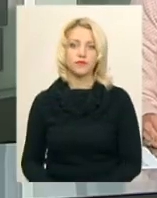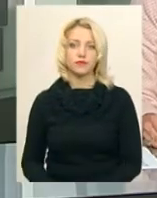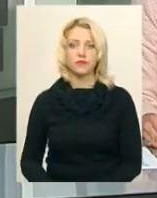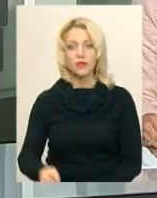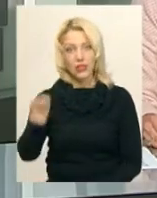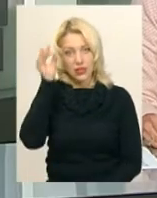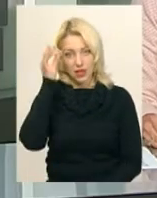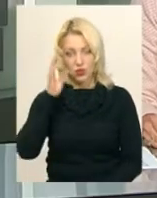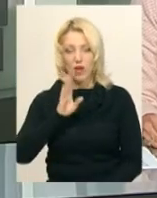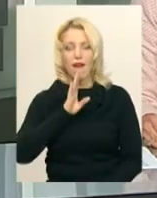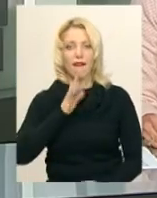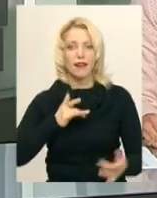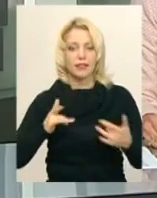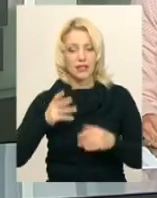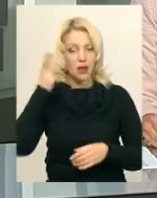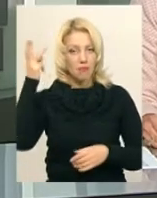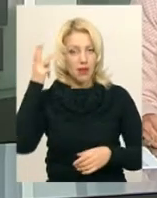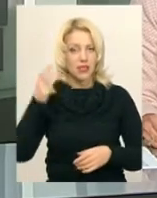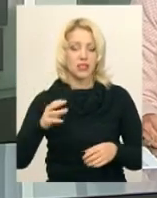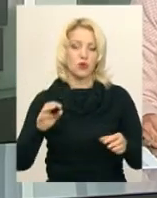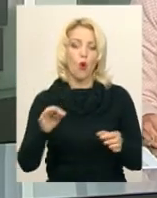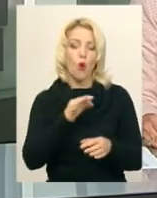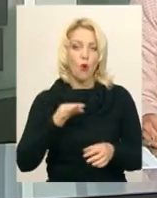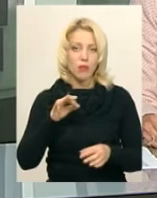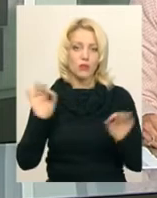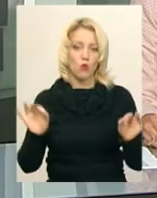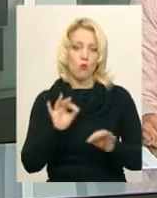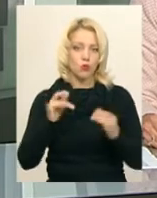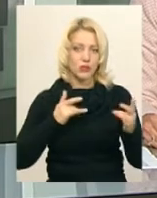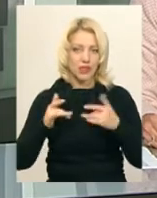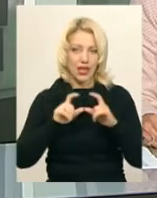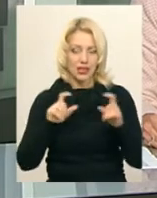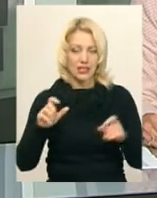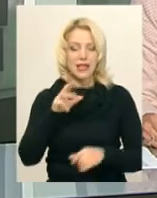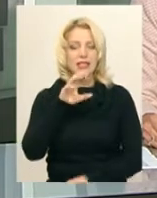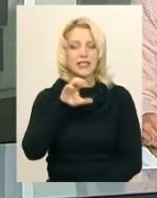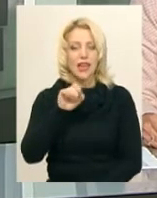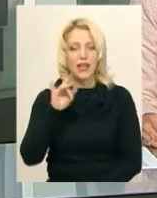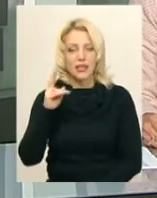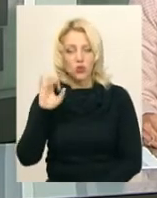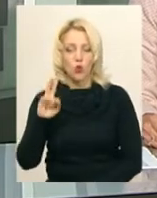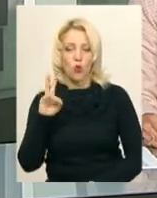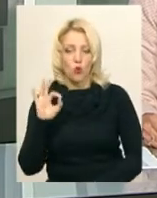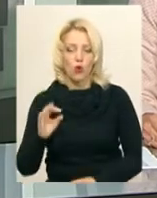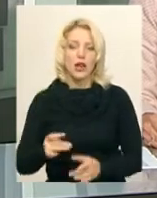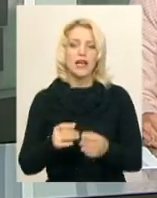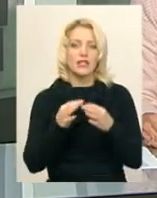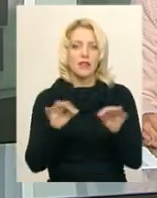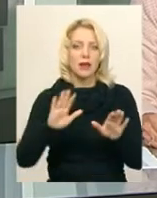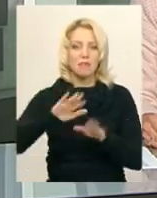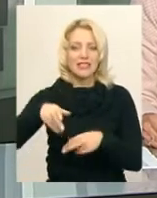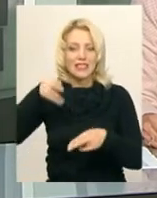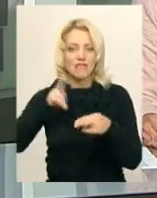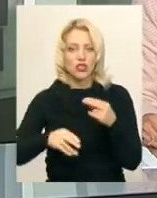Нагадаю, актрису Хмельницького обласного муздрамтеатру імені Михайла Старицького Раїсу Бортнічук звільнили після завершення її контракту.